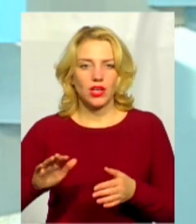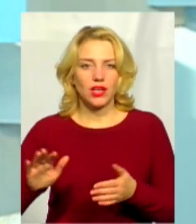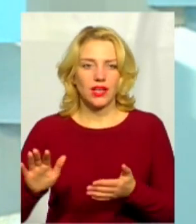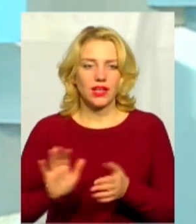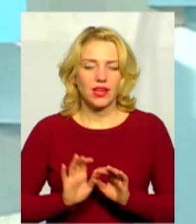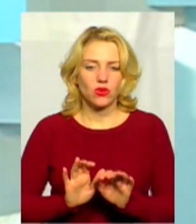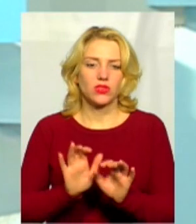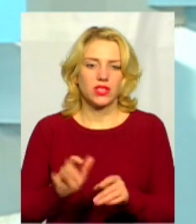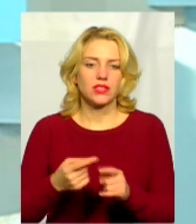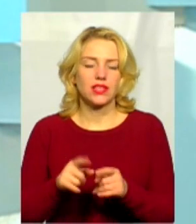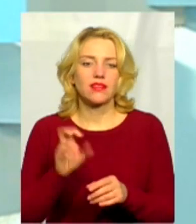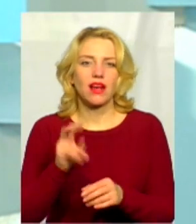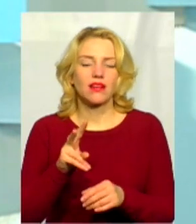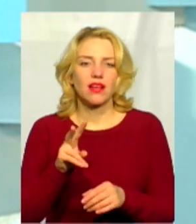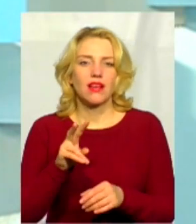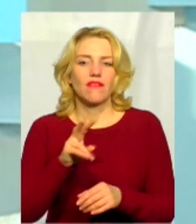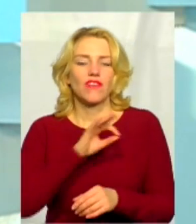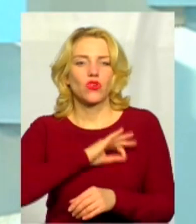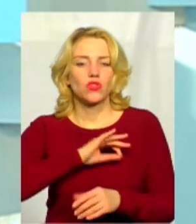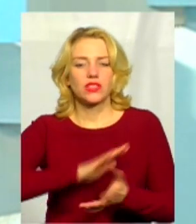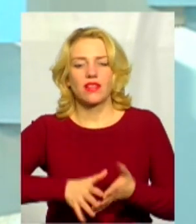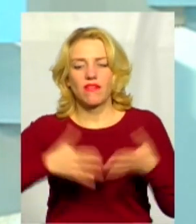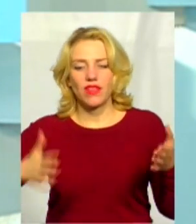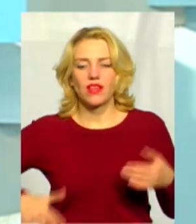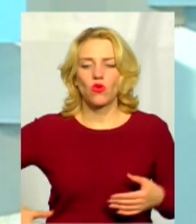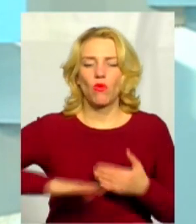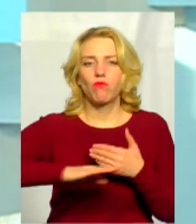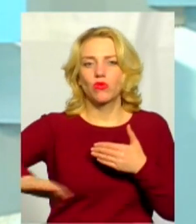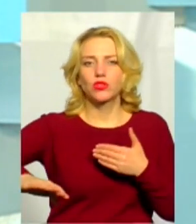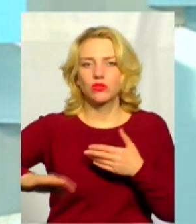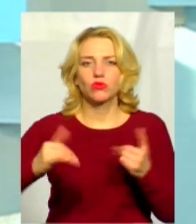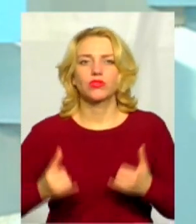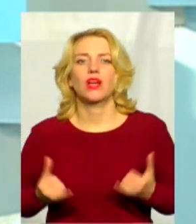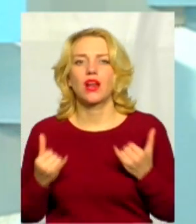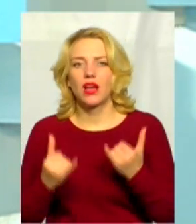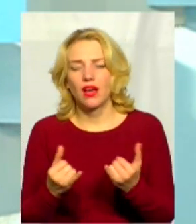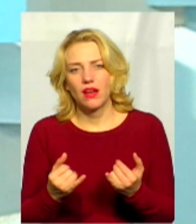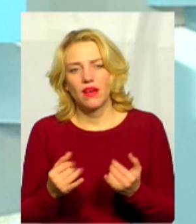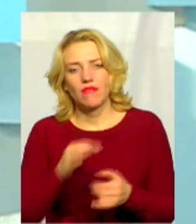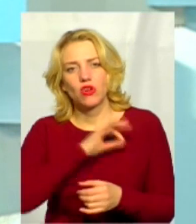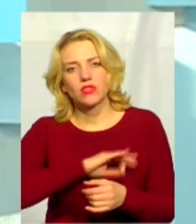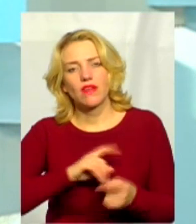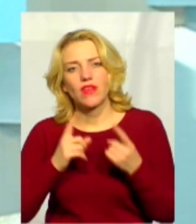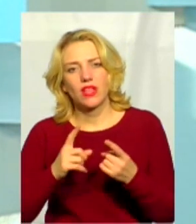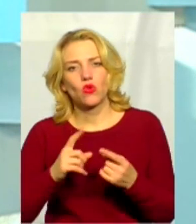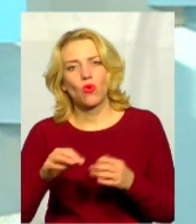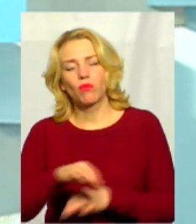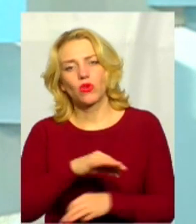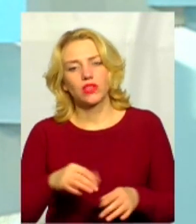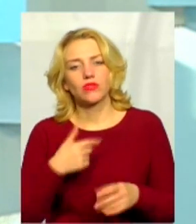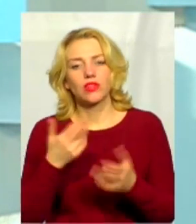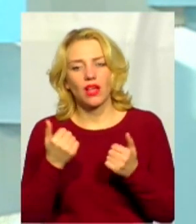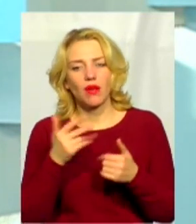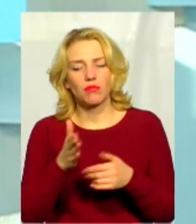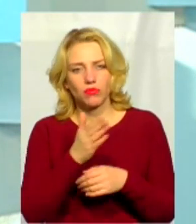використання цього великого простору для такого хорошого, великого проєкту. Звичайно, ми будемо над цим працювати, обраховувати, дивитися